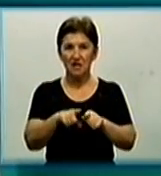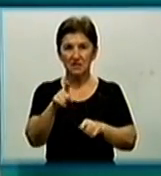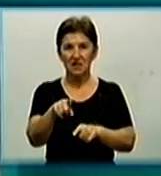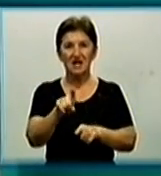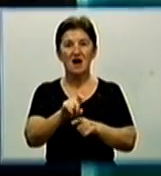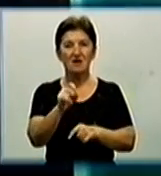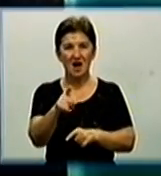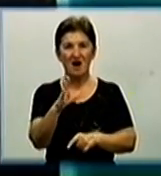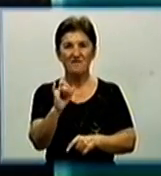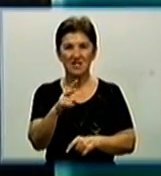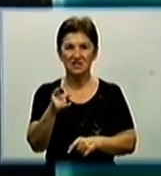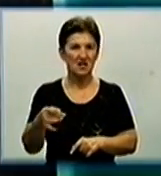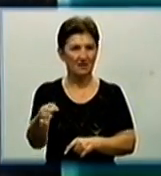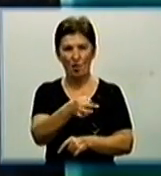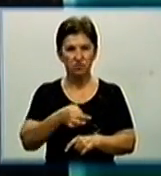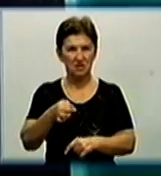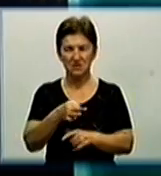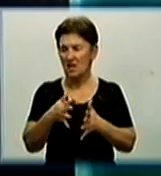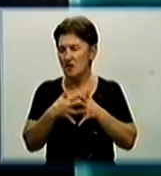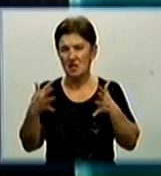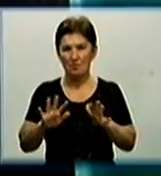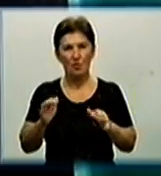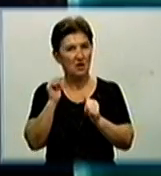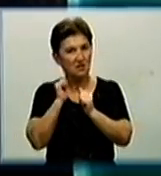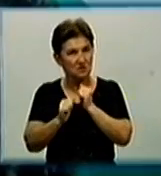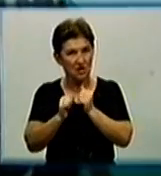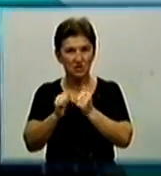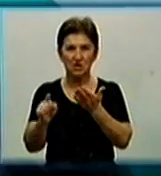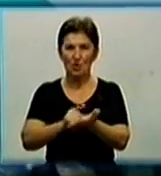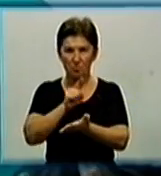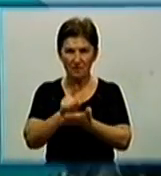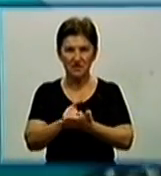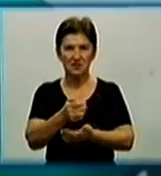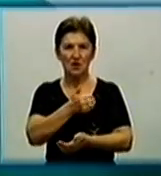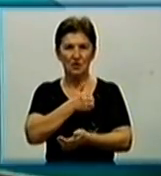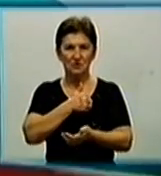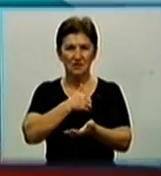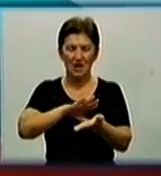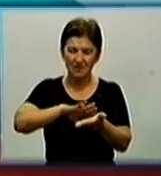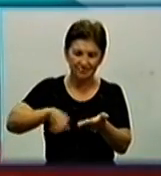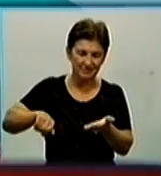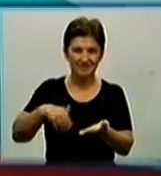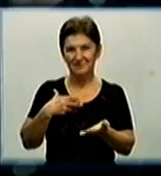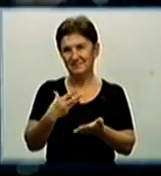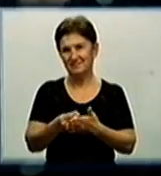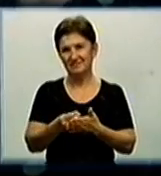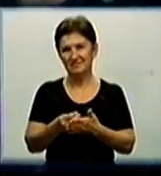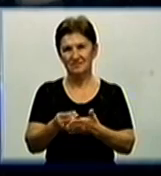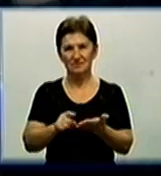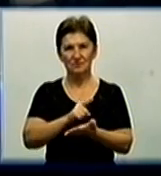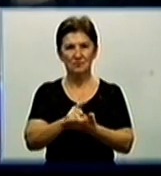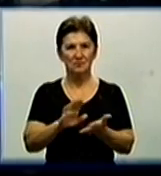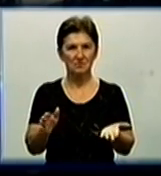захищати Україну, в області небагато. Доволі часто військовозобов'язані намагаються уникнути виконання свого обов'язку. Що